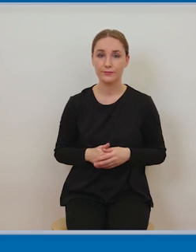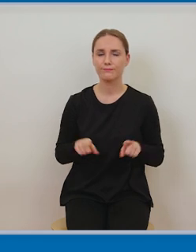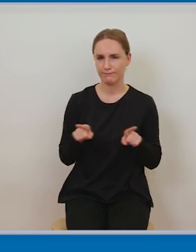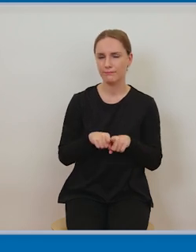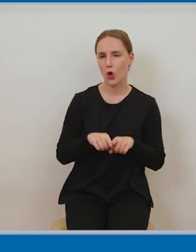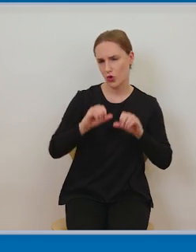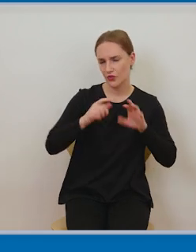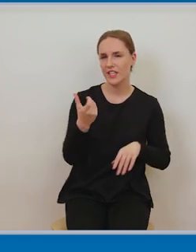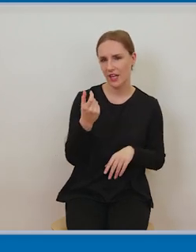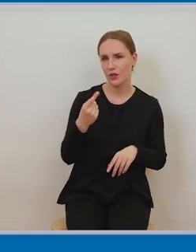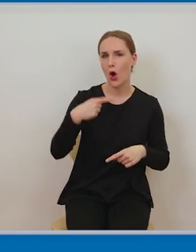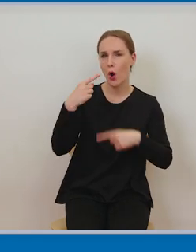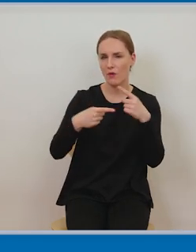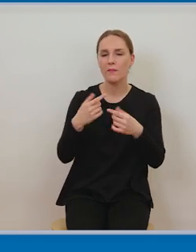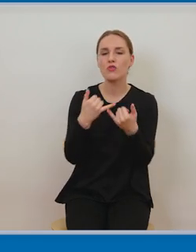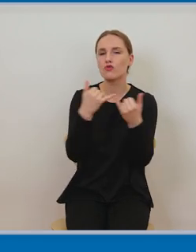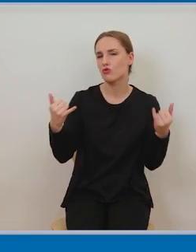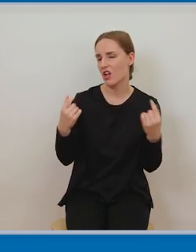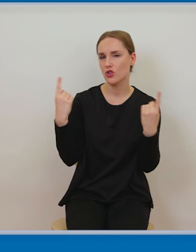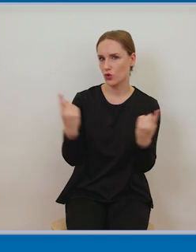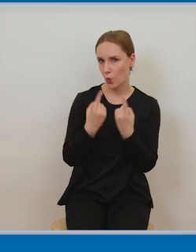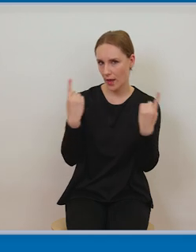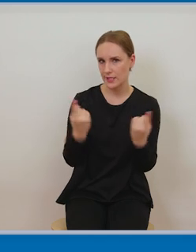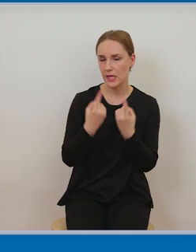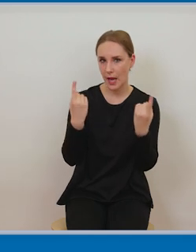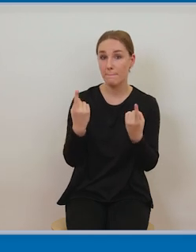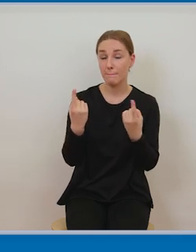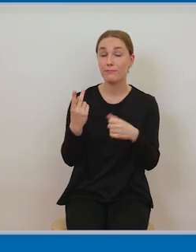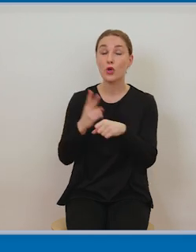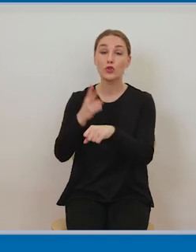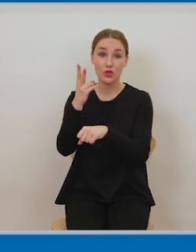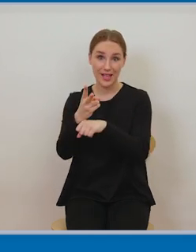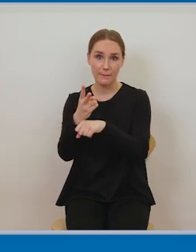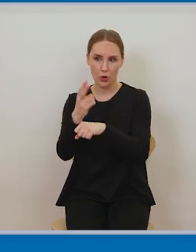cały szereg sytuacji, w których taka dostępność utworów